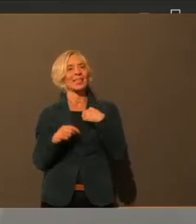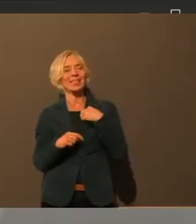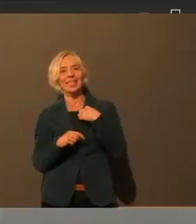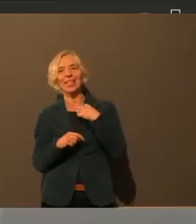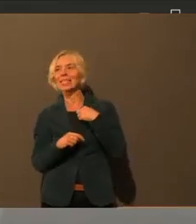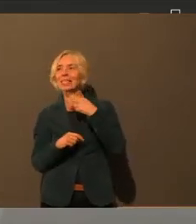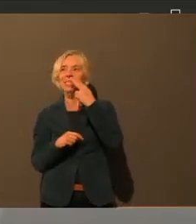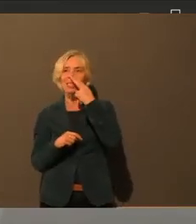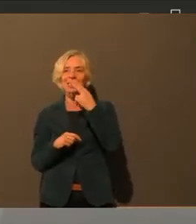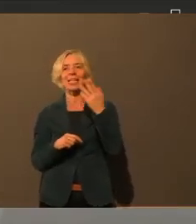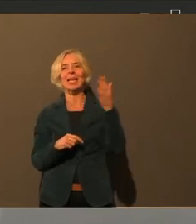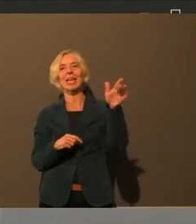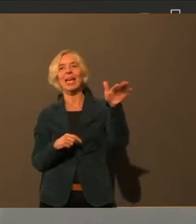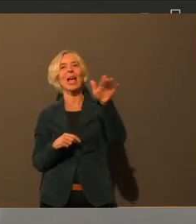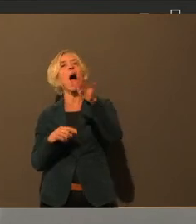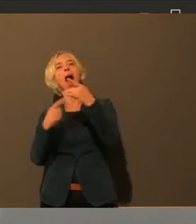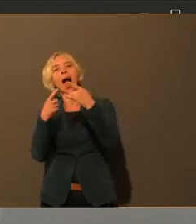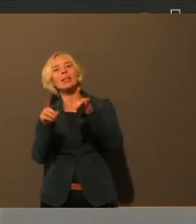war es zum Beispiel so,